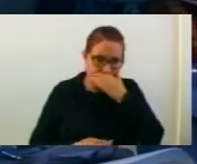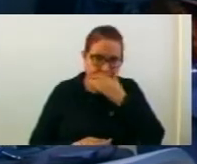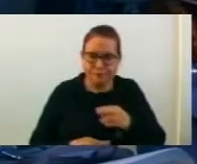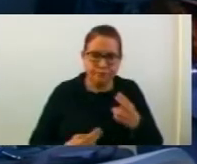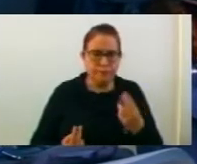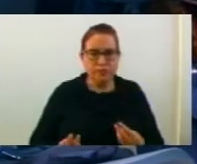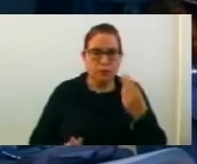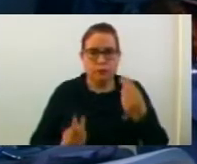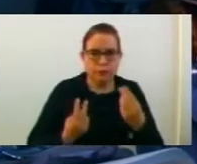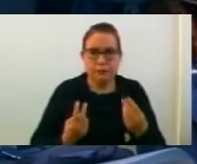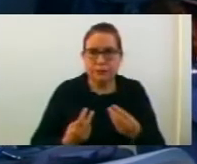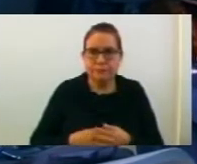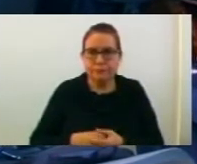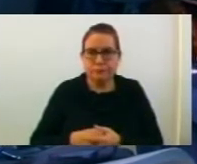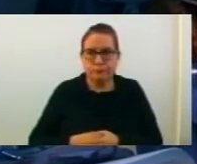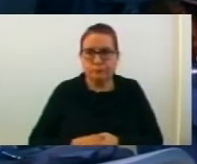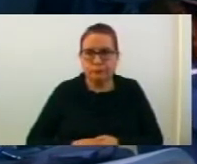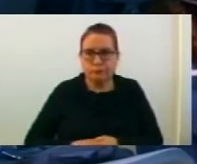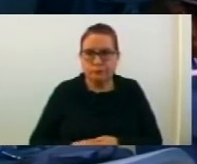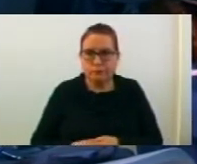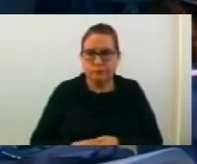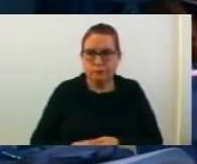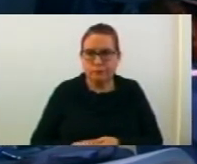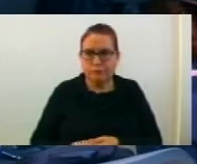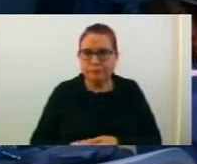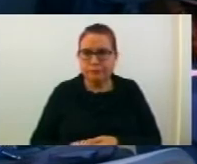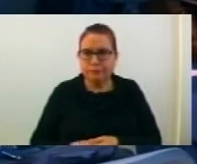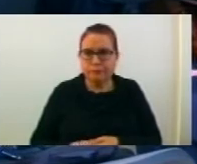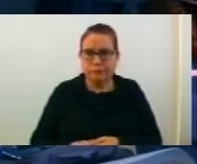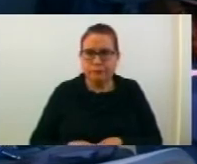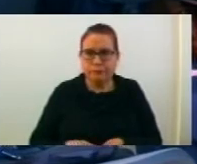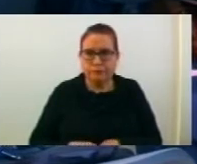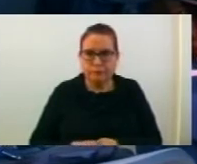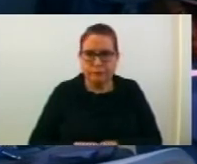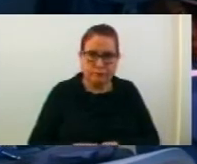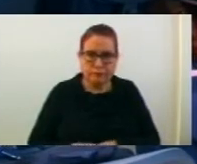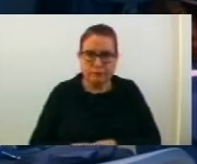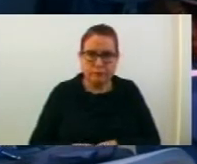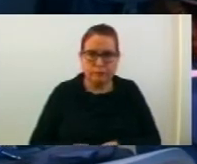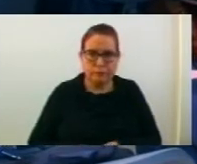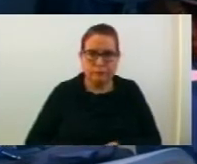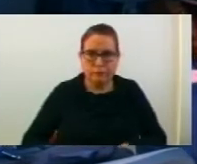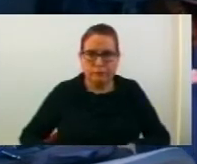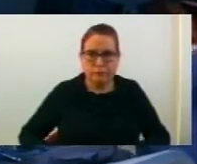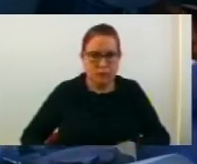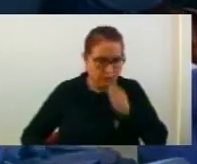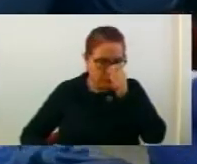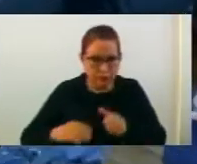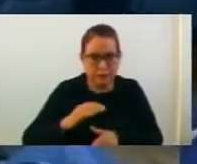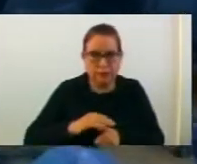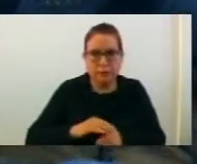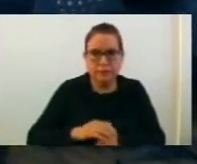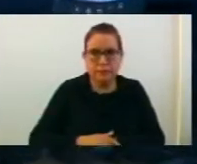Доколку нико не бара збор? А, се извинам, господи Рена Бабамов, стойче. Поведите. Почитуван председателем,